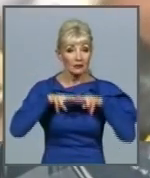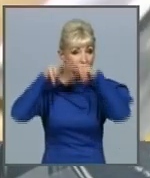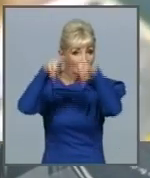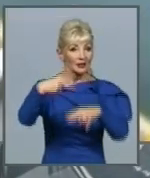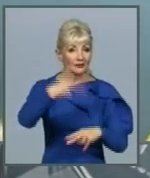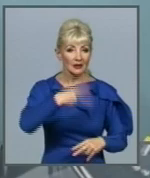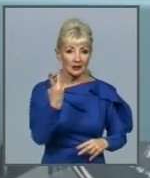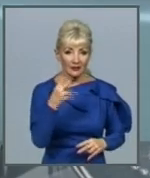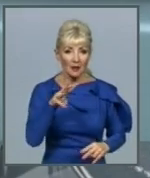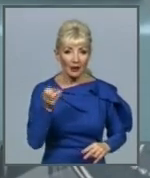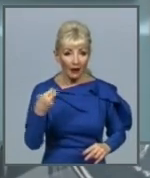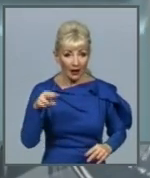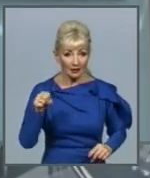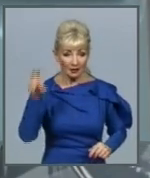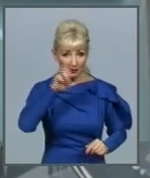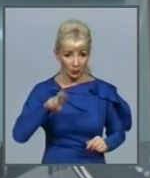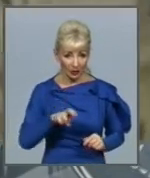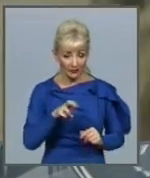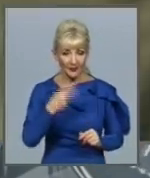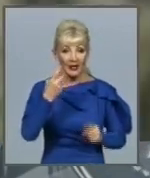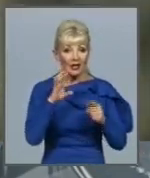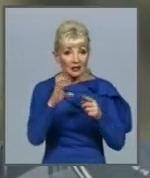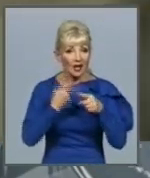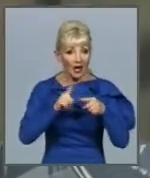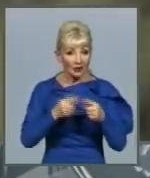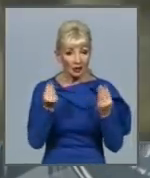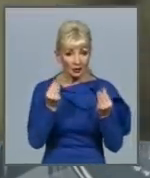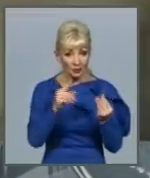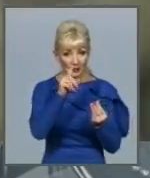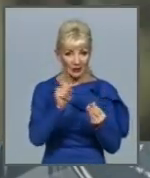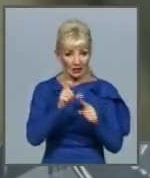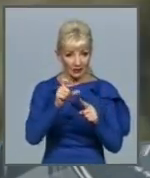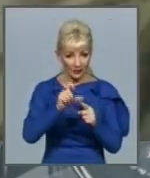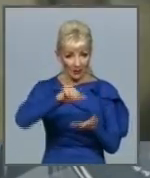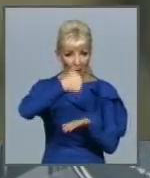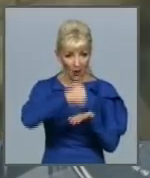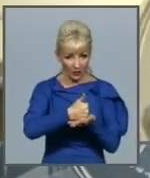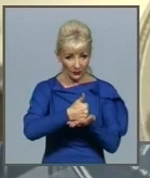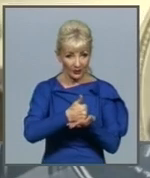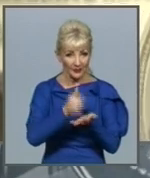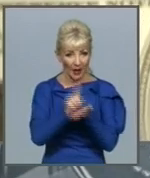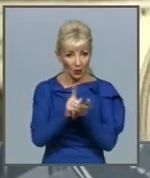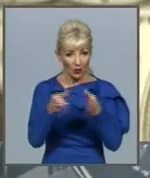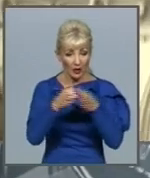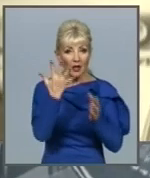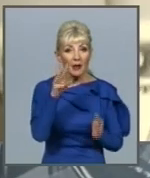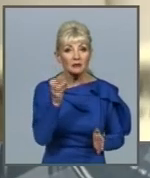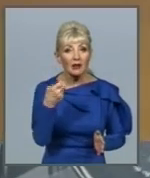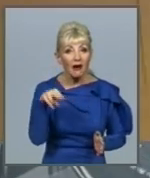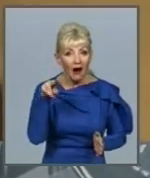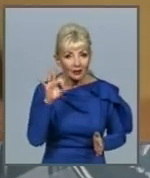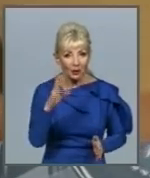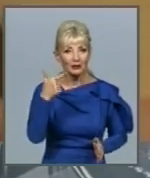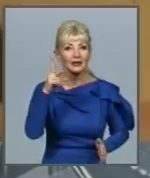З цієї суми, за словами голови податкової служби, 5 мільярдів доларів вивели до Кіпру. 4 мільярди в